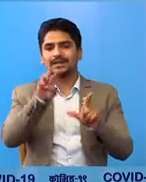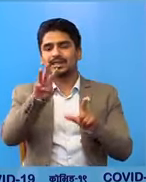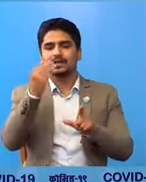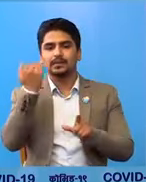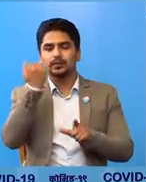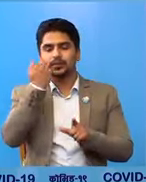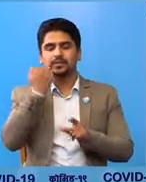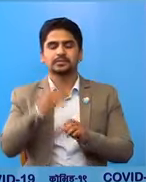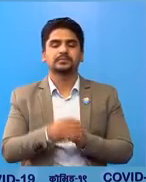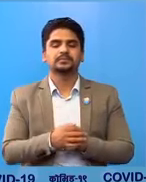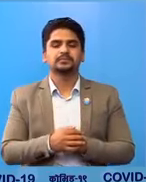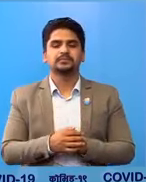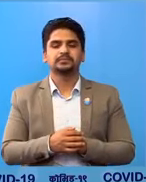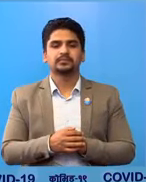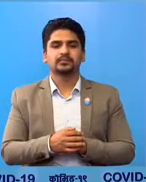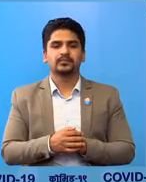पुरुष